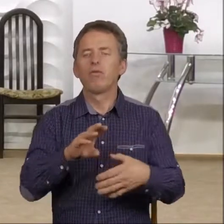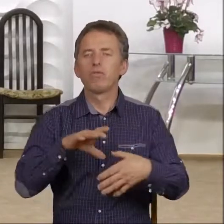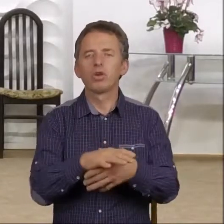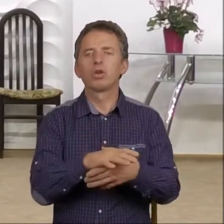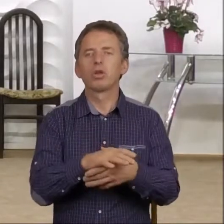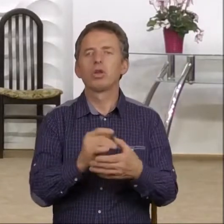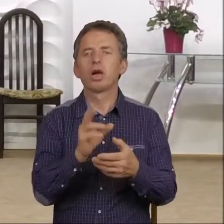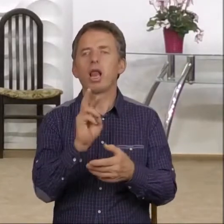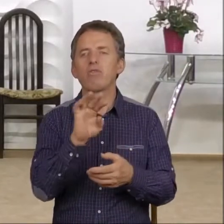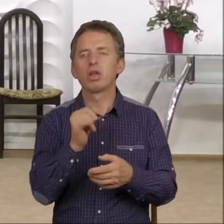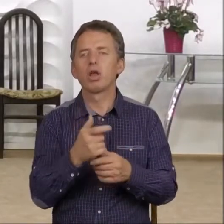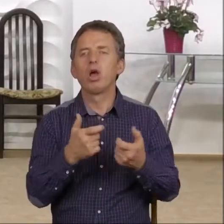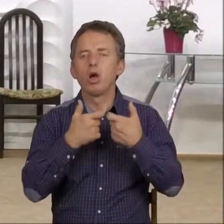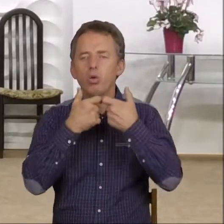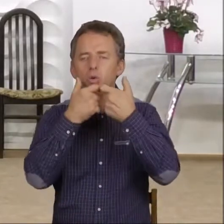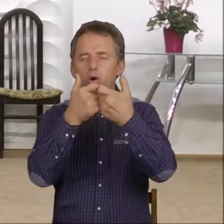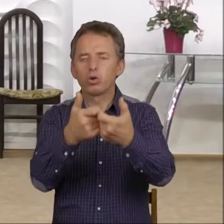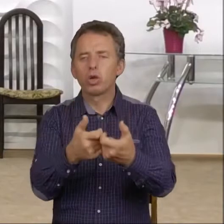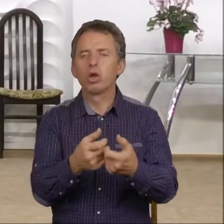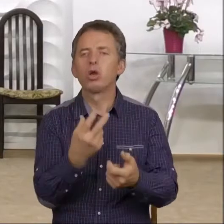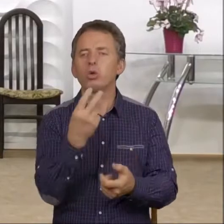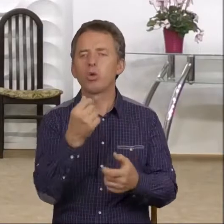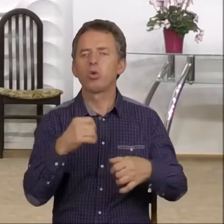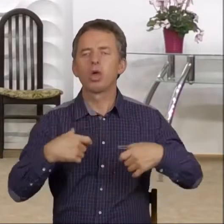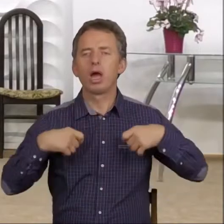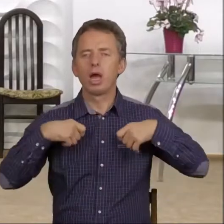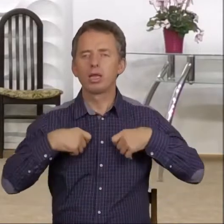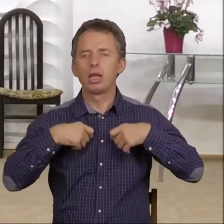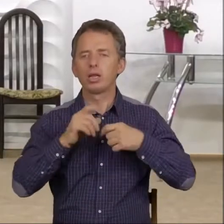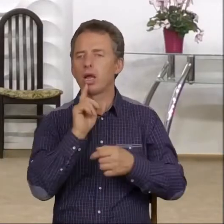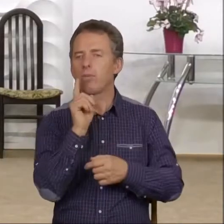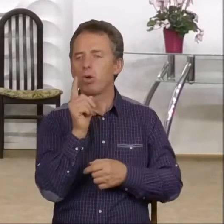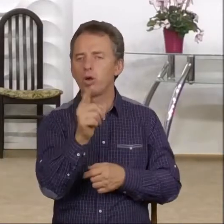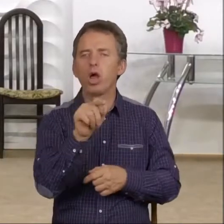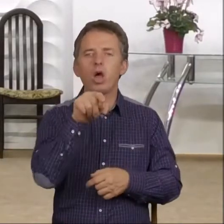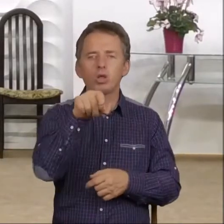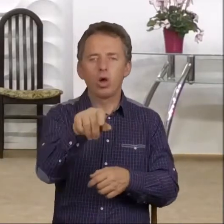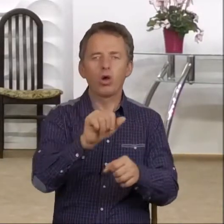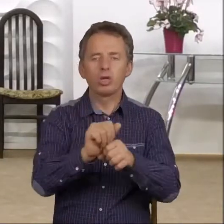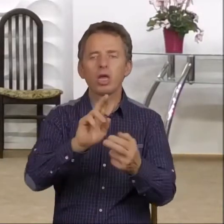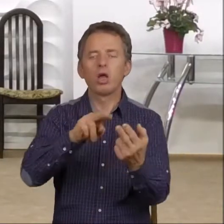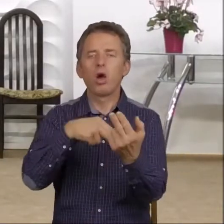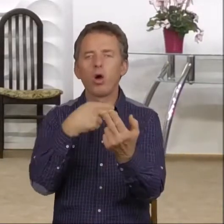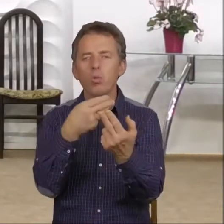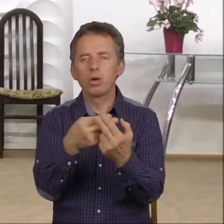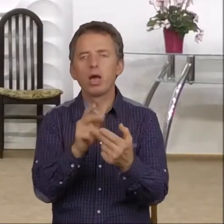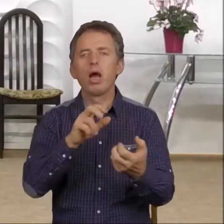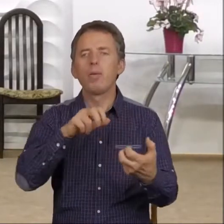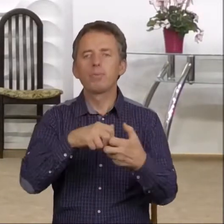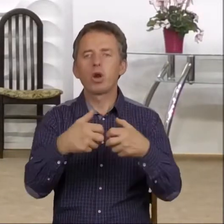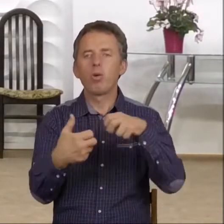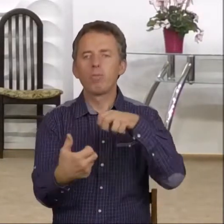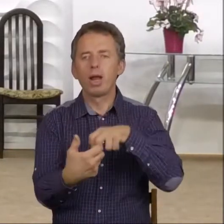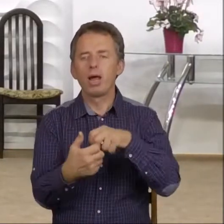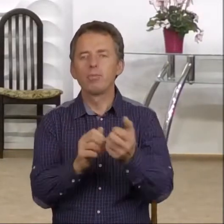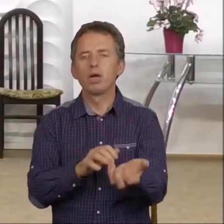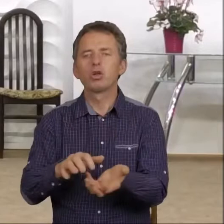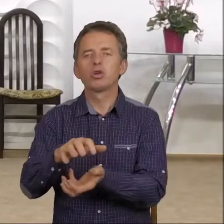intensyfikacją głoszenia poselstwa Trójanielskiego, ponieważ to jest odpowiedź na problemy świata.